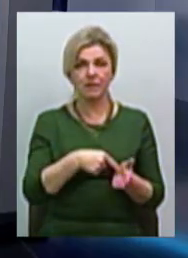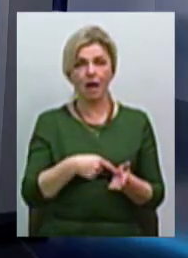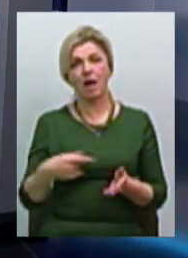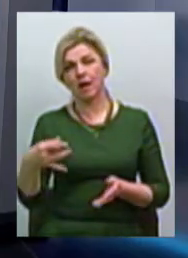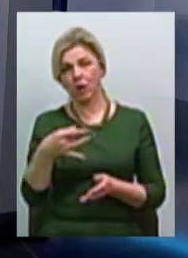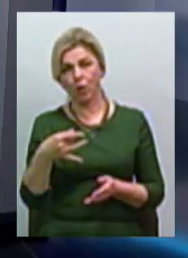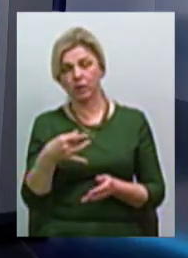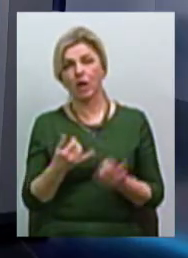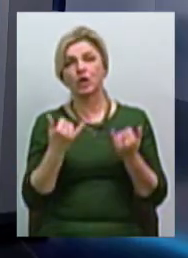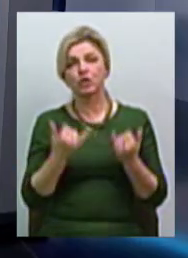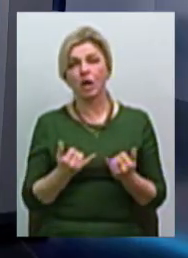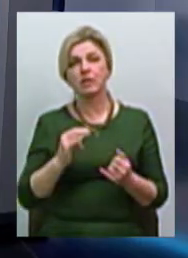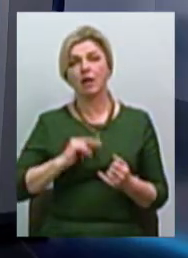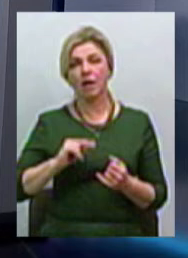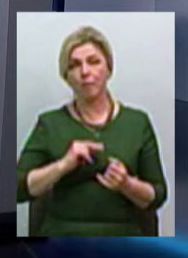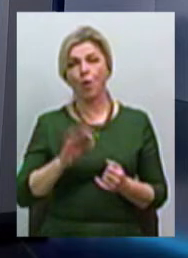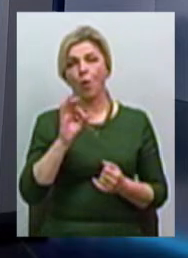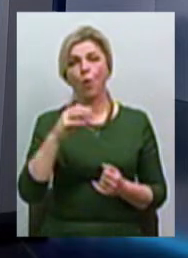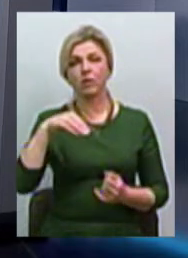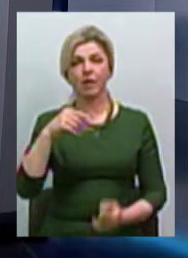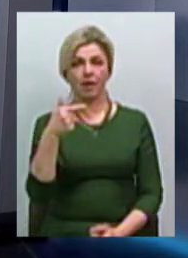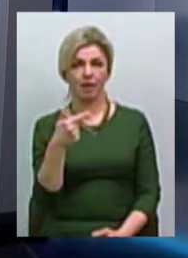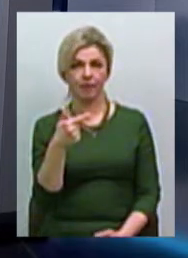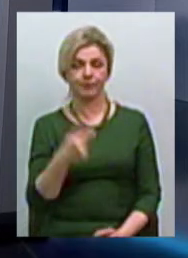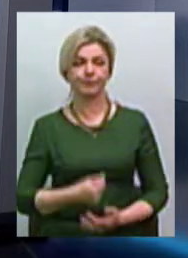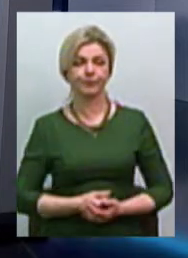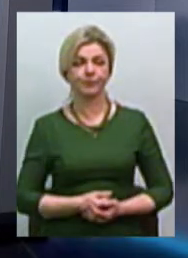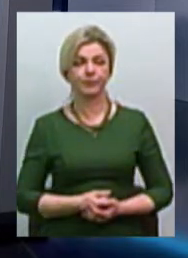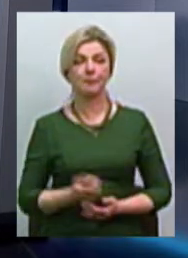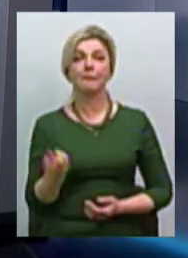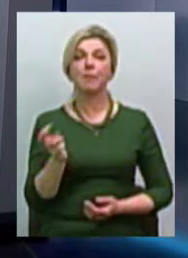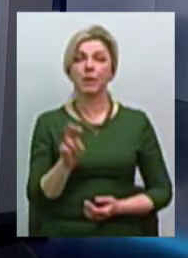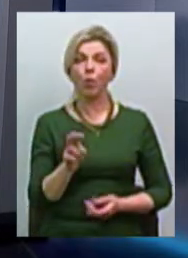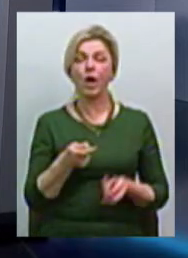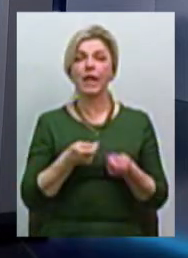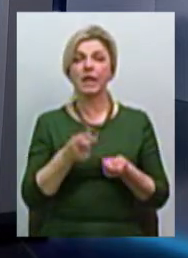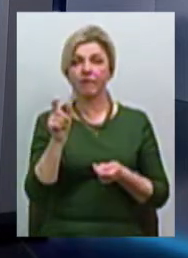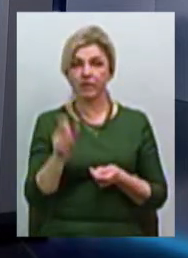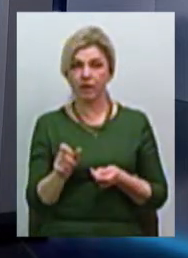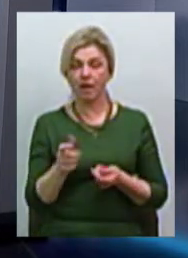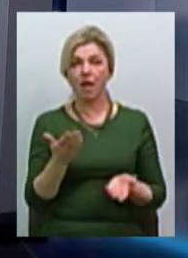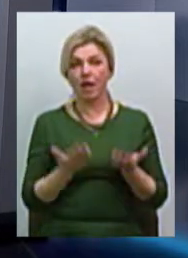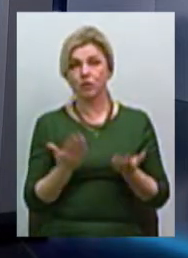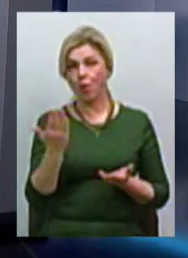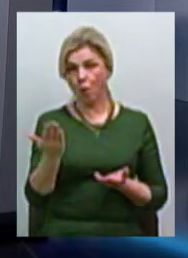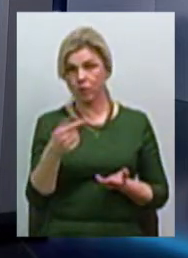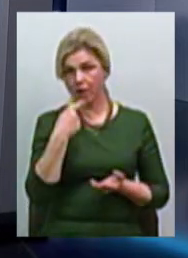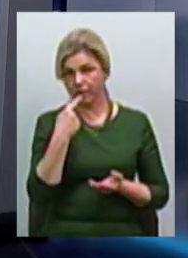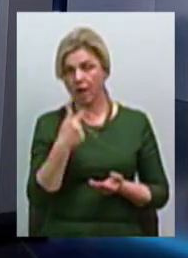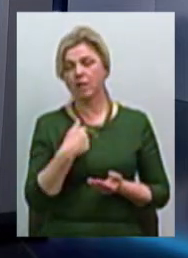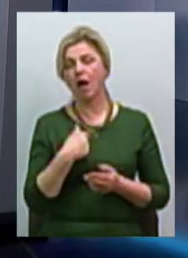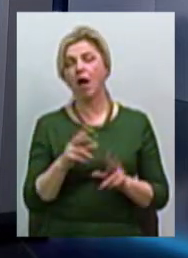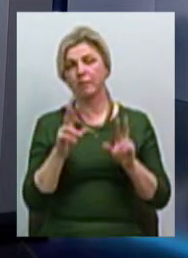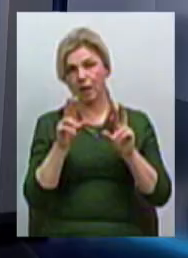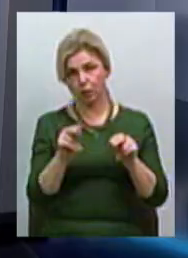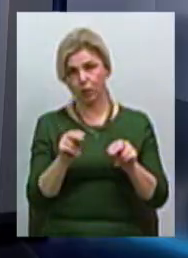даний час вони розпочинають діяти в ОТГ. Приходить керівник і якщо він каже, що я даю слово,